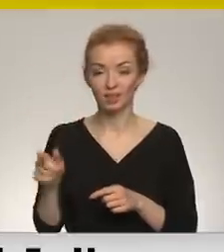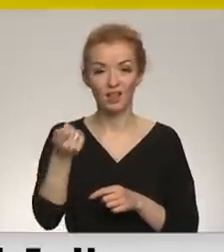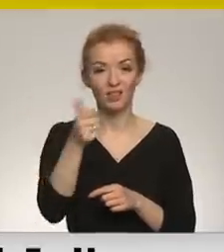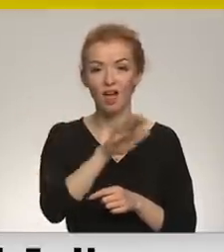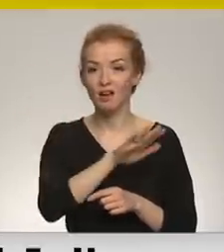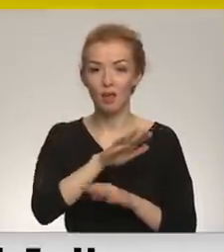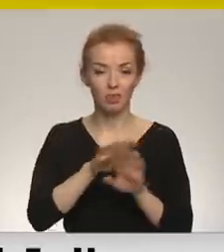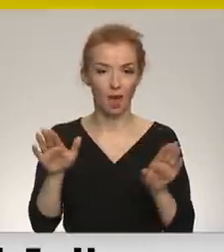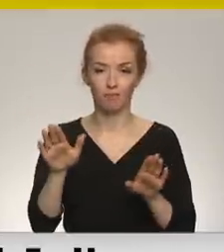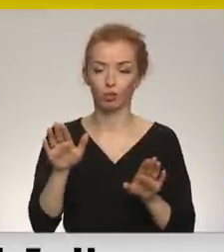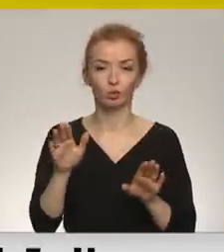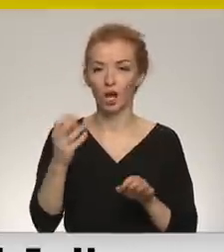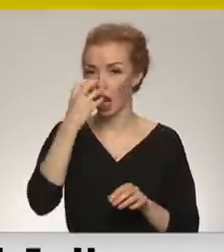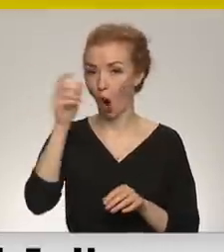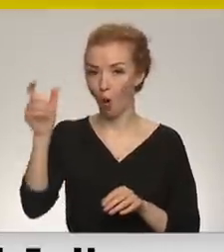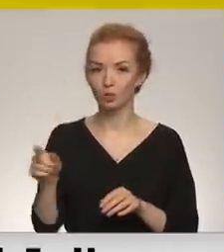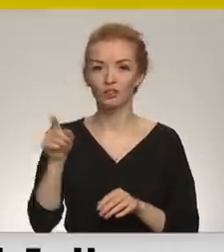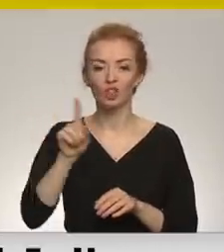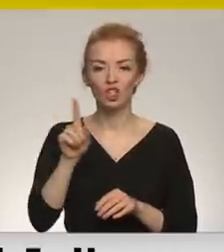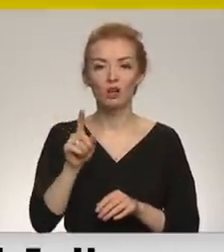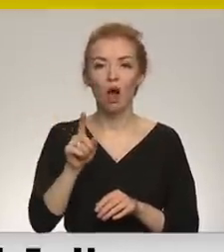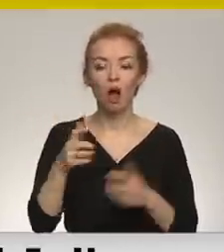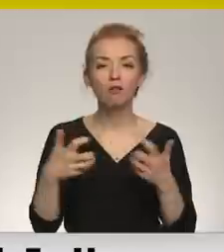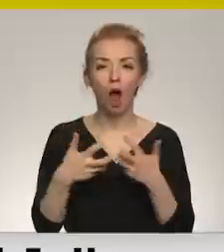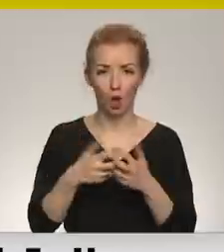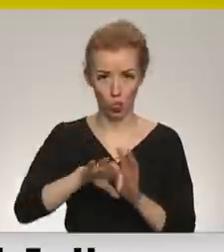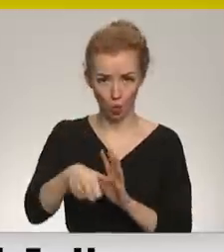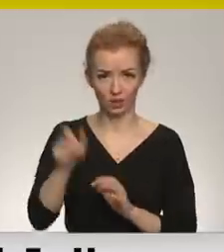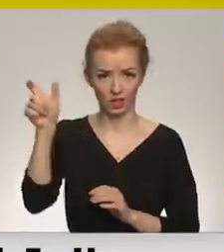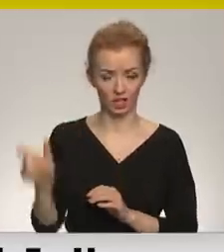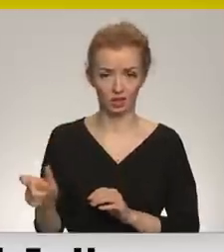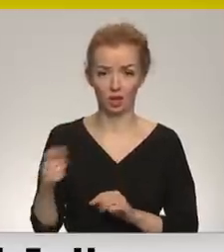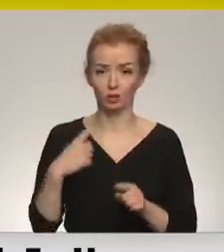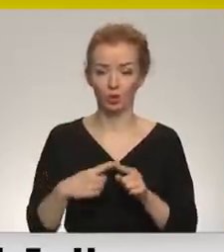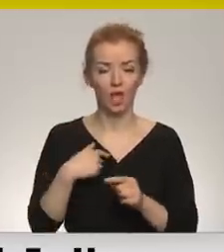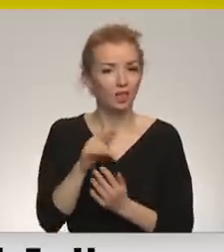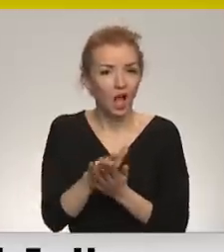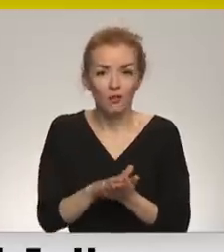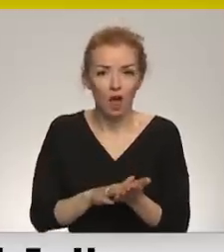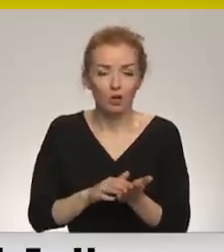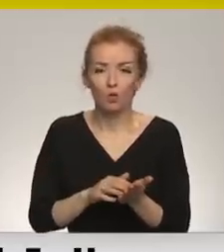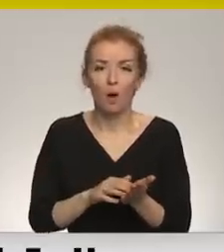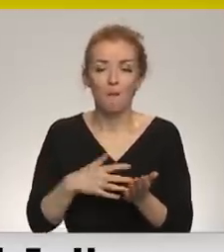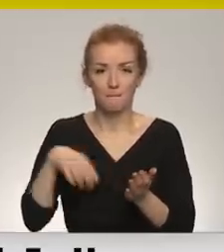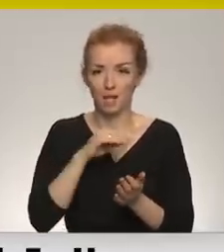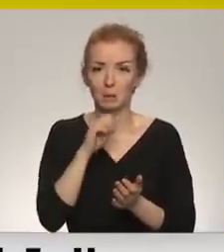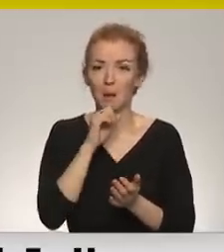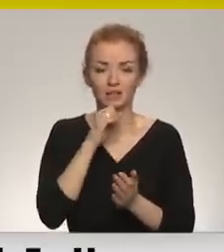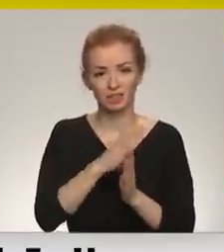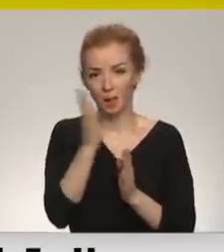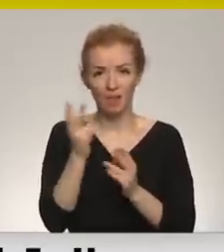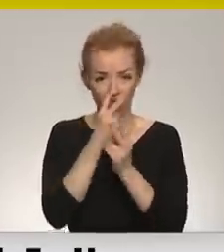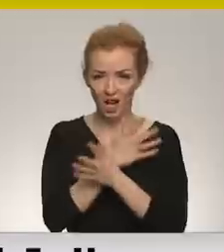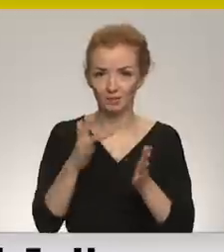nekļūs par ākstu vai par klaunu. Viņš ir kara noziedznieks un caurmērā nebūs tā, ka es atvainojos kādā kamidzīga klabmēs, pēc tam sastapsim